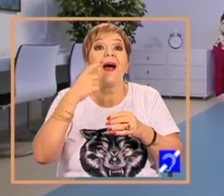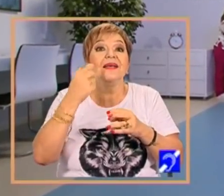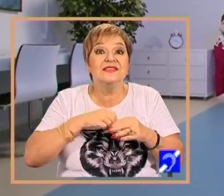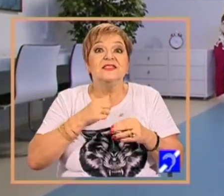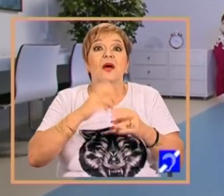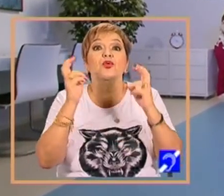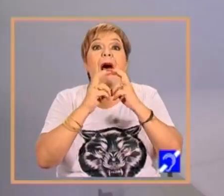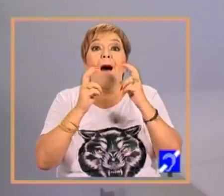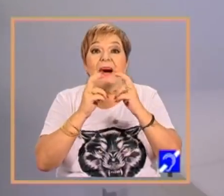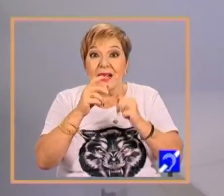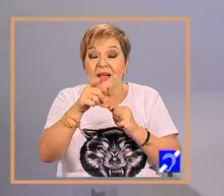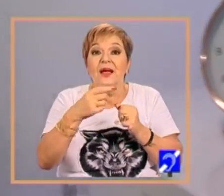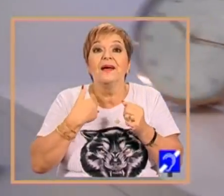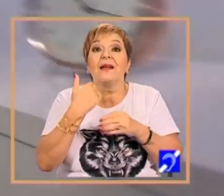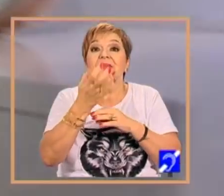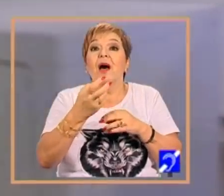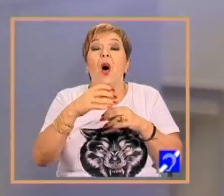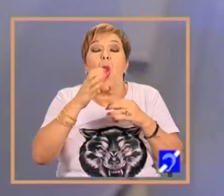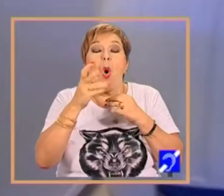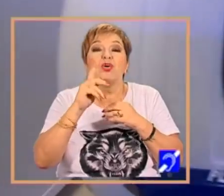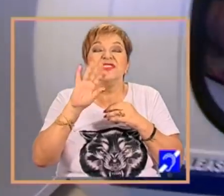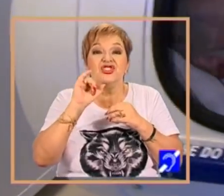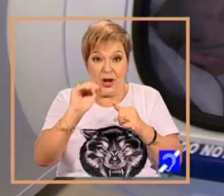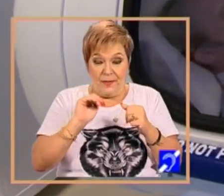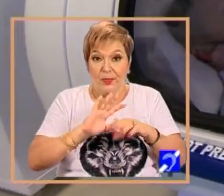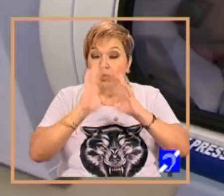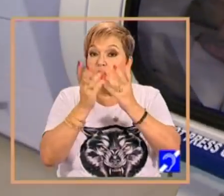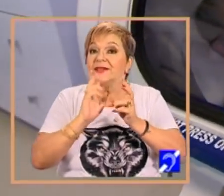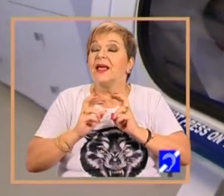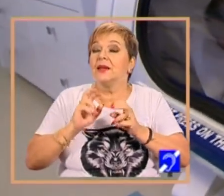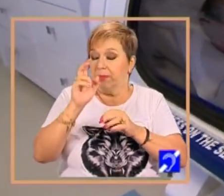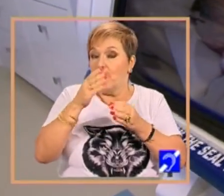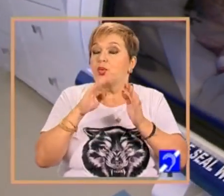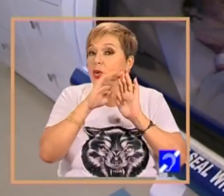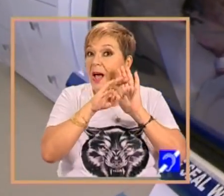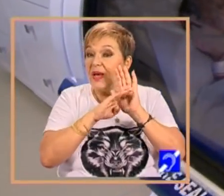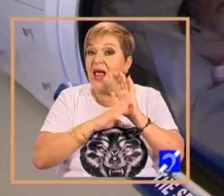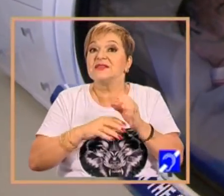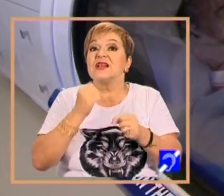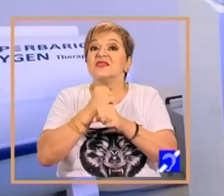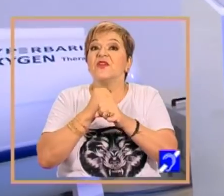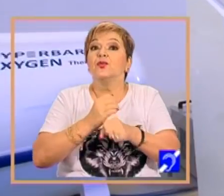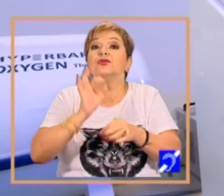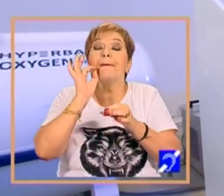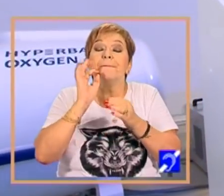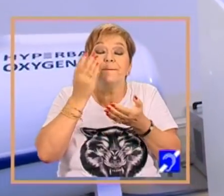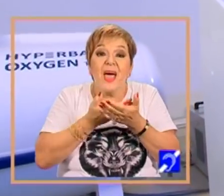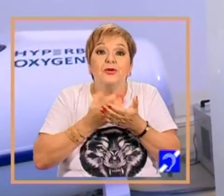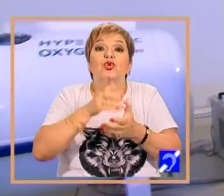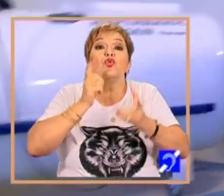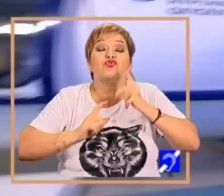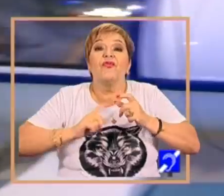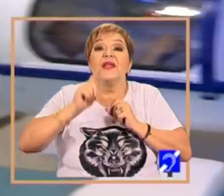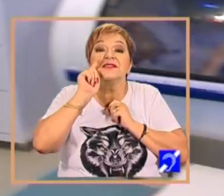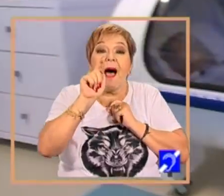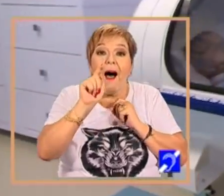cu oxigenoterapie. Acum terapiile sunt adaptate, sunt personalizate pentru fiecare patologie în parte, pentru fiecare